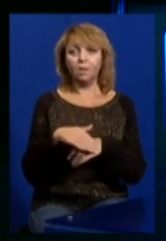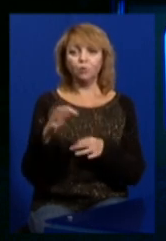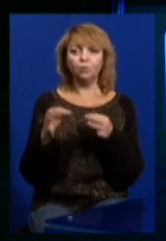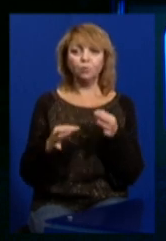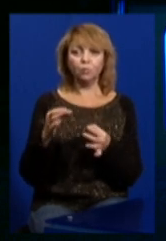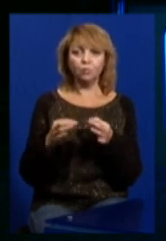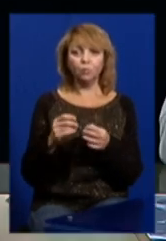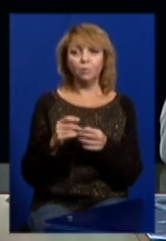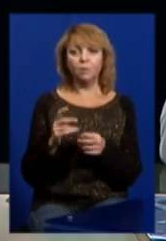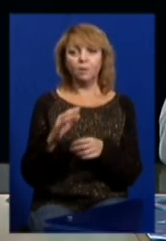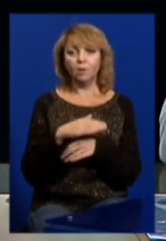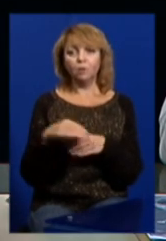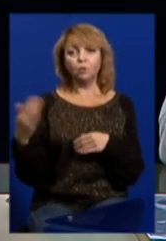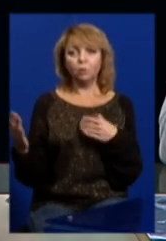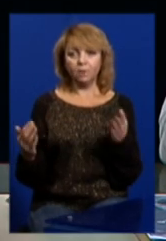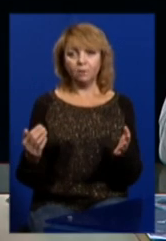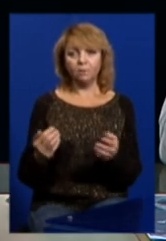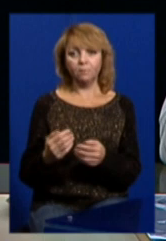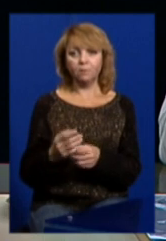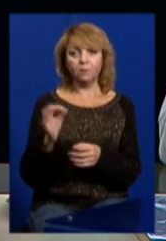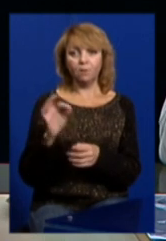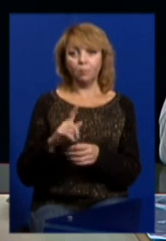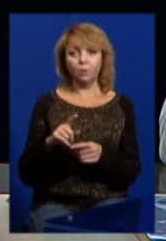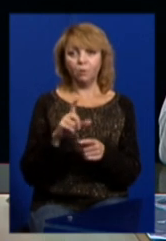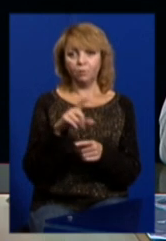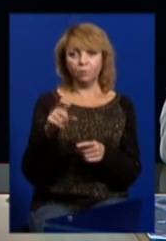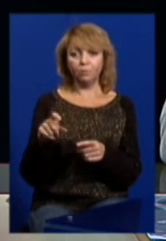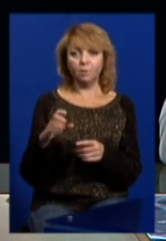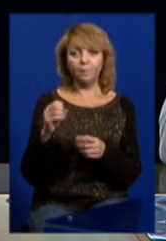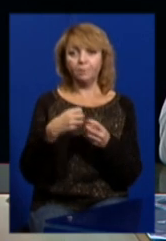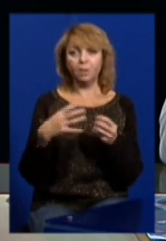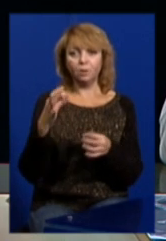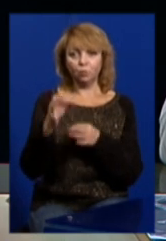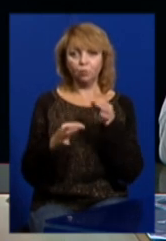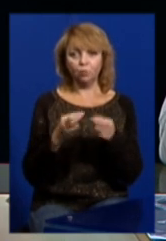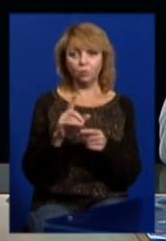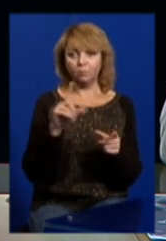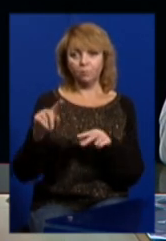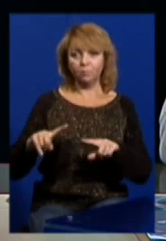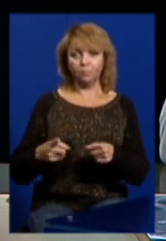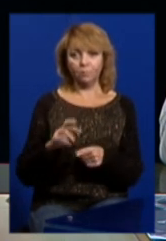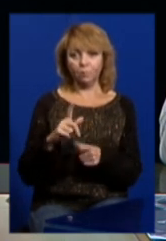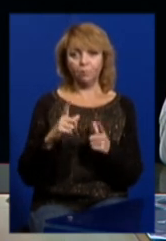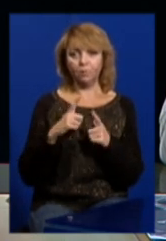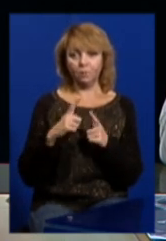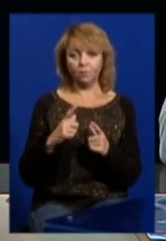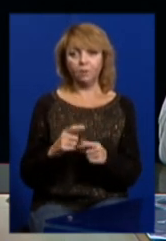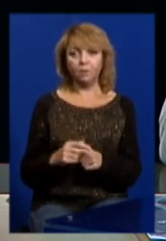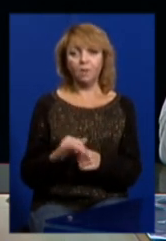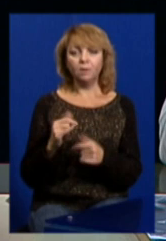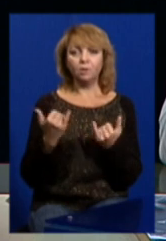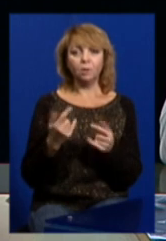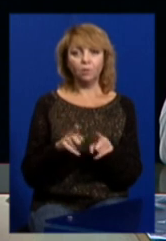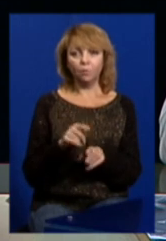суду, на адресу сторін, одразу б людина на 15 днів поїхала б відпочивати. Ну,